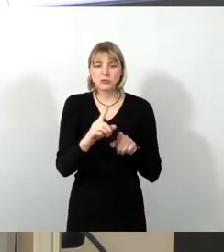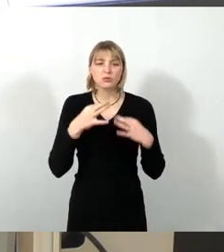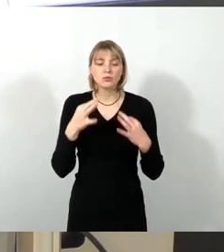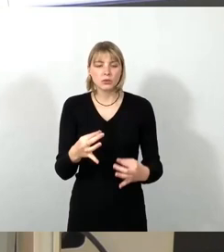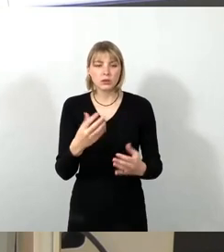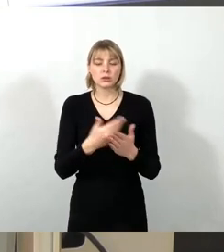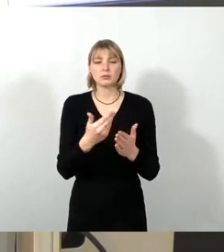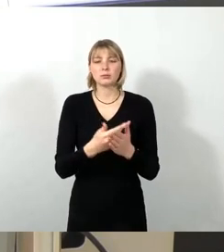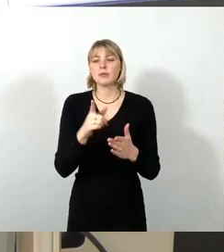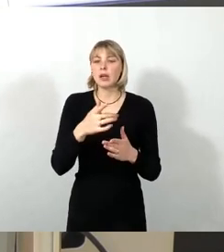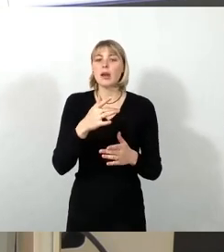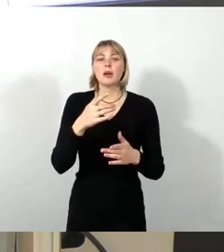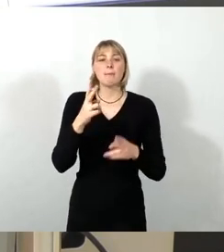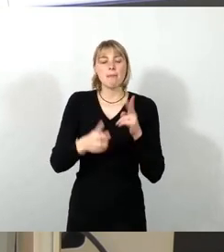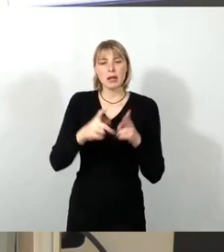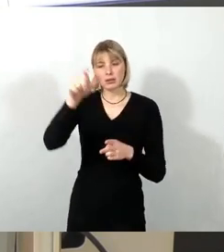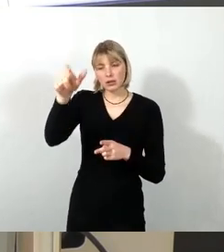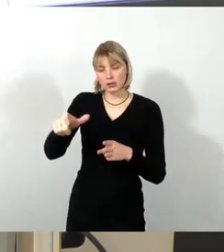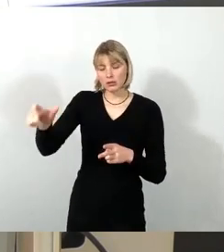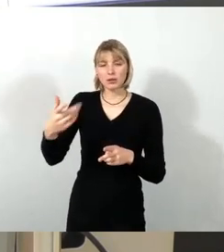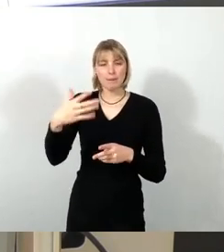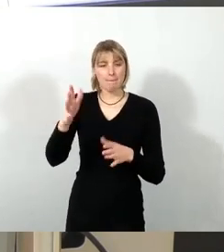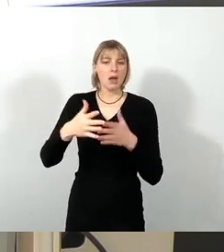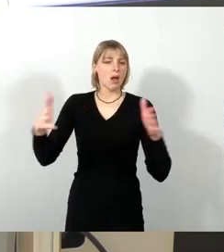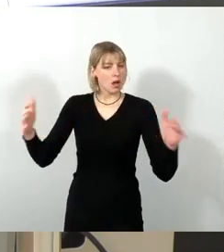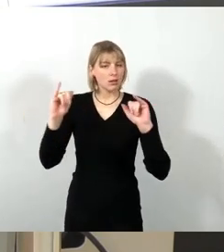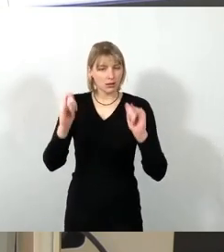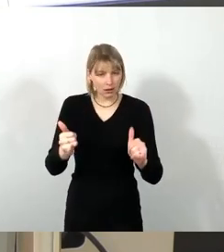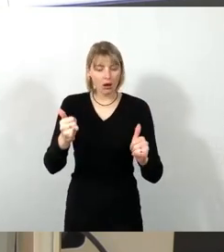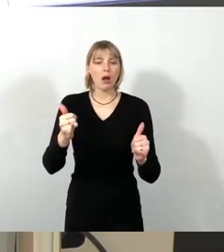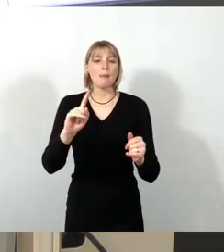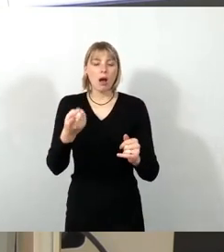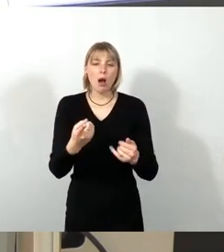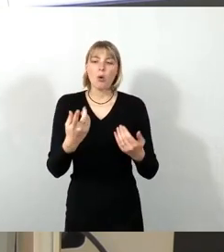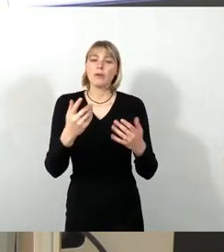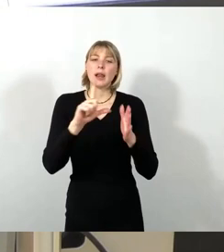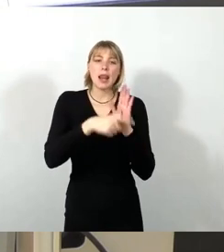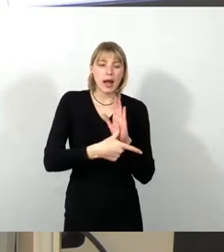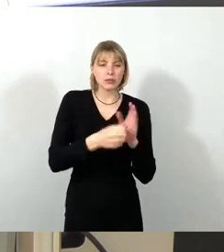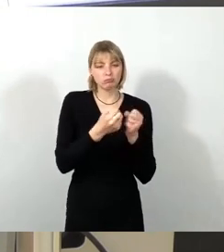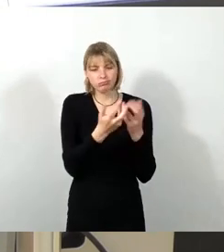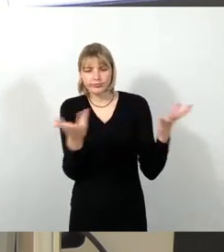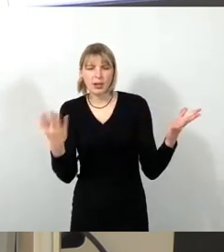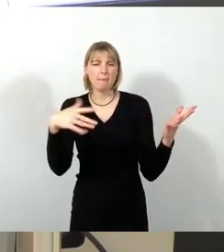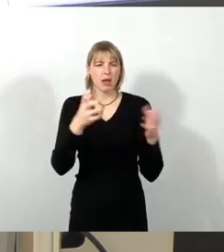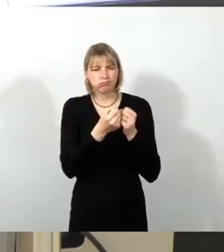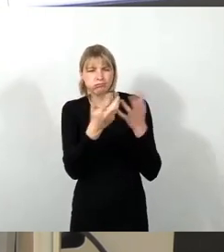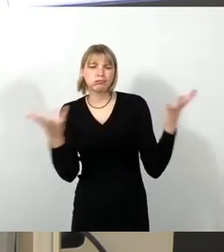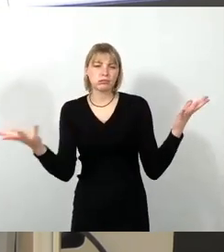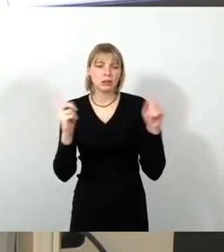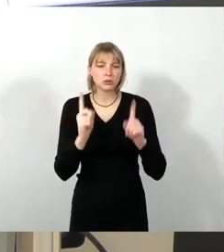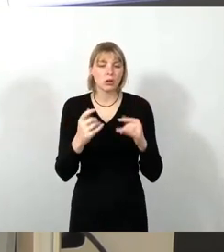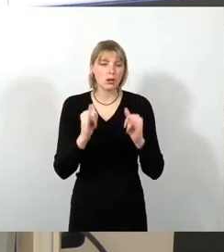auch in Teilen das Leistungsspektrum ausweitet, um genau eben solche Kostensteigerungen, die ja Bürgerinnen und Bürger betreffen,